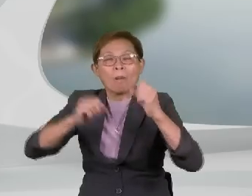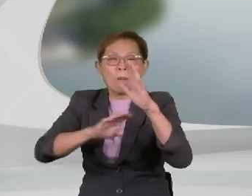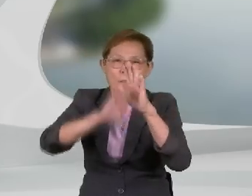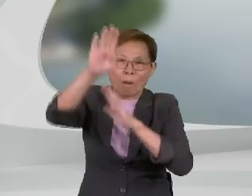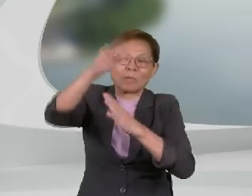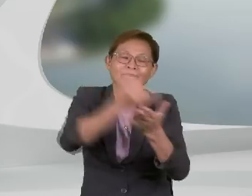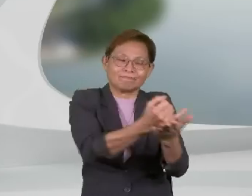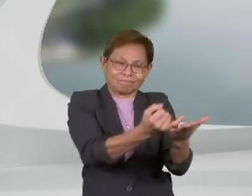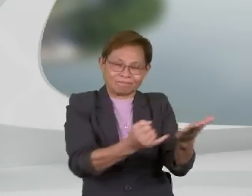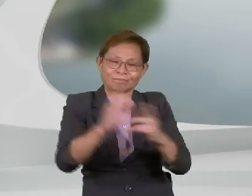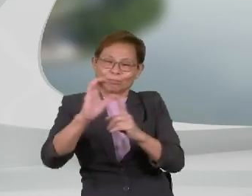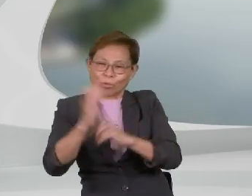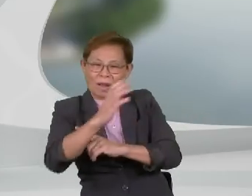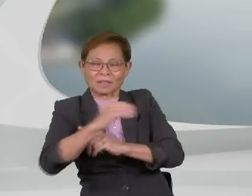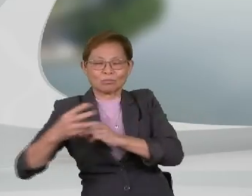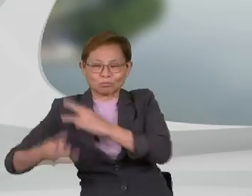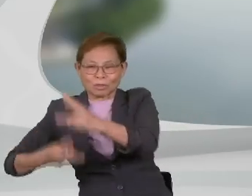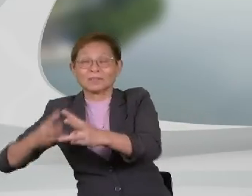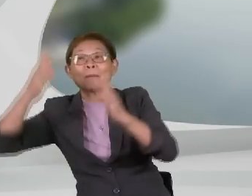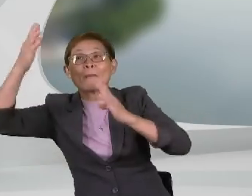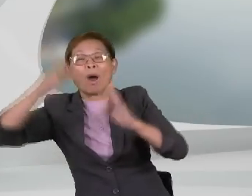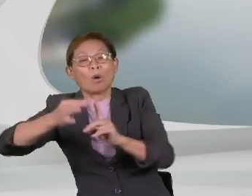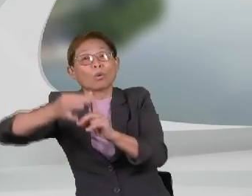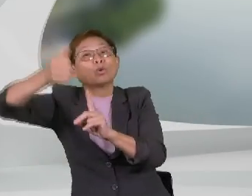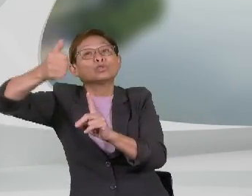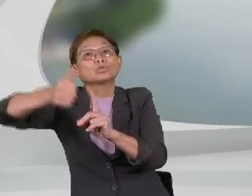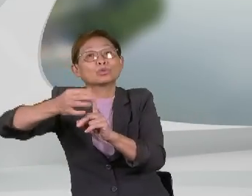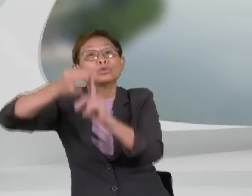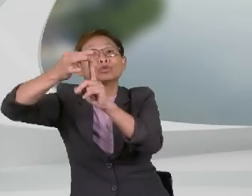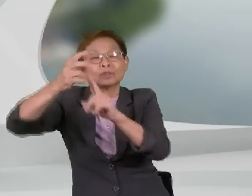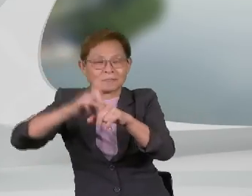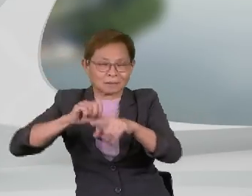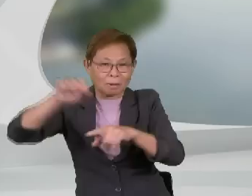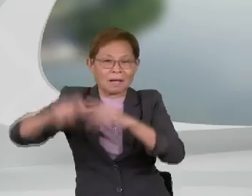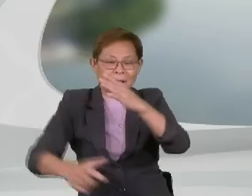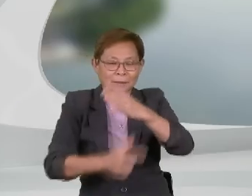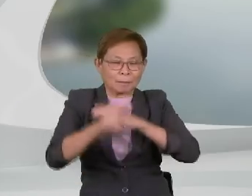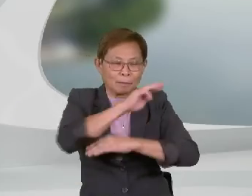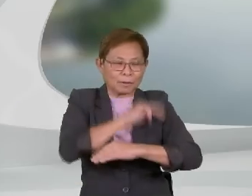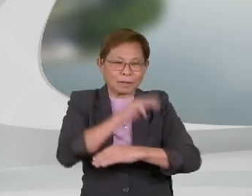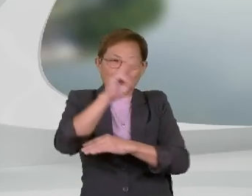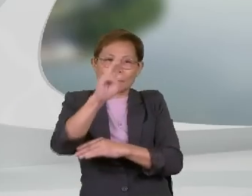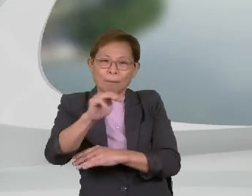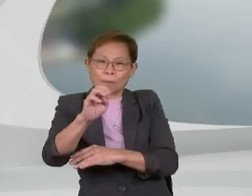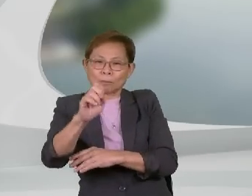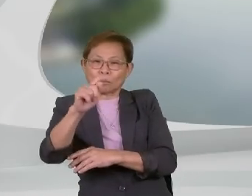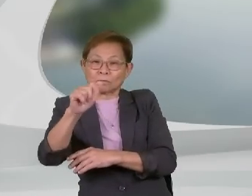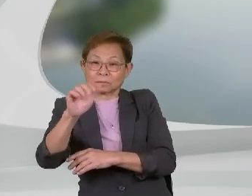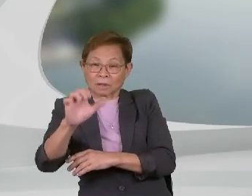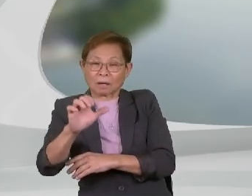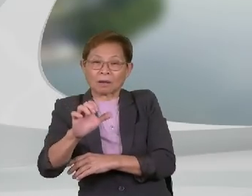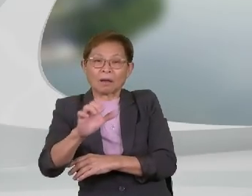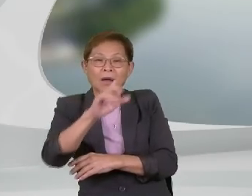pembangunan seni, budaya dan warisan negara khususnya di Sabah. Timbalan Menteri MOTAK Khairul Firdaus